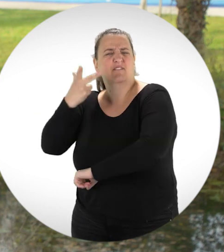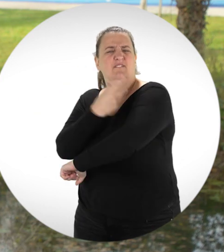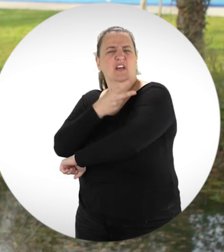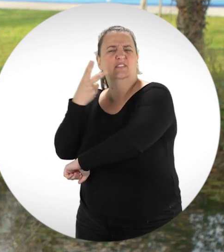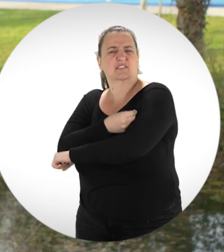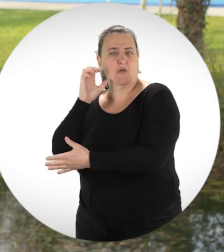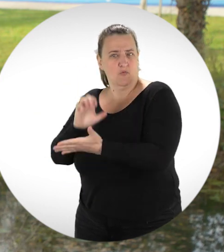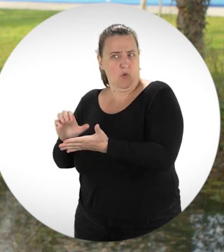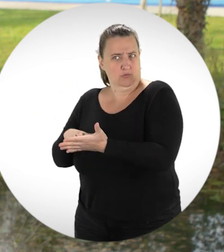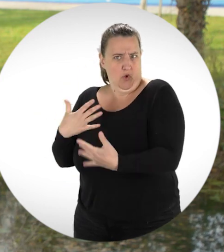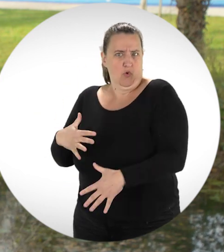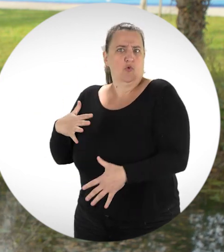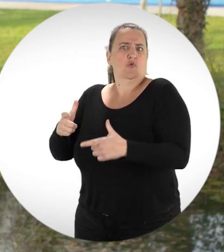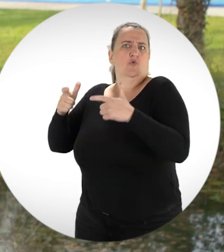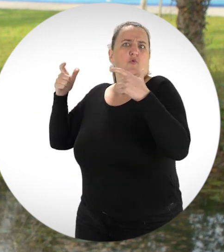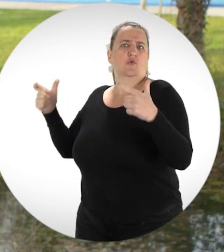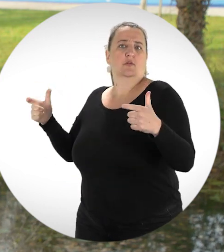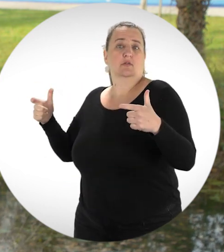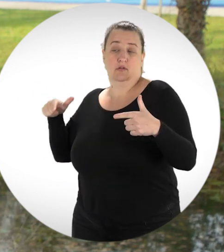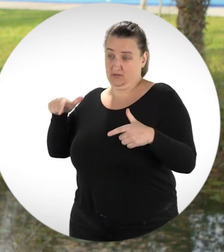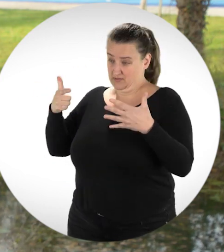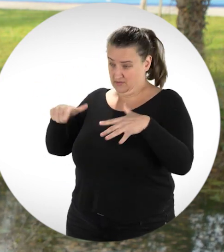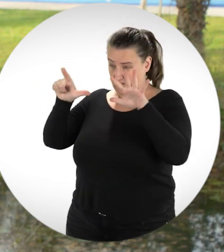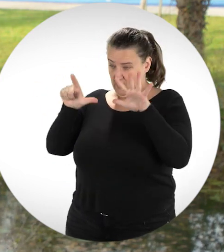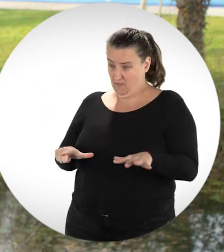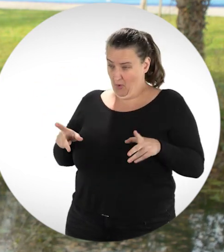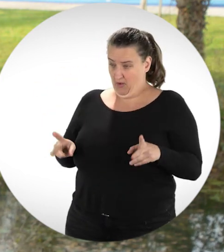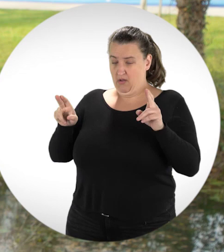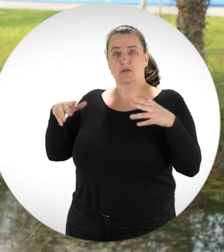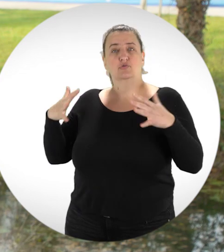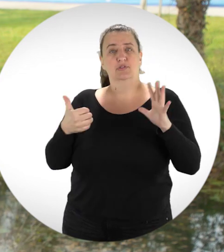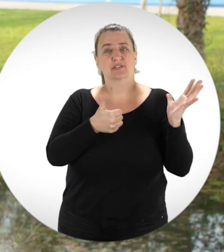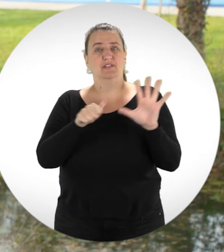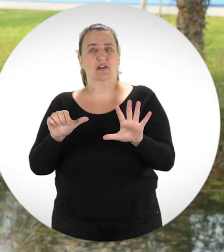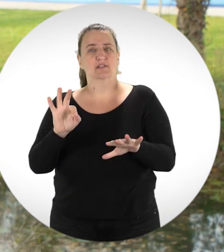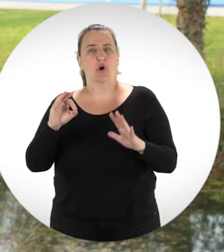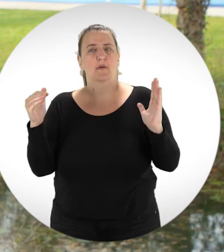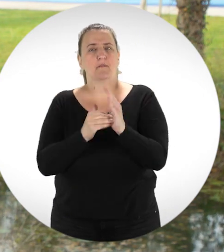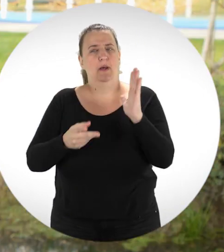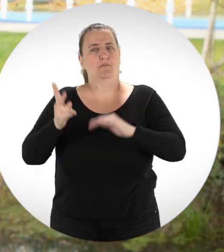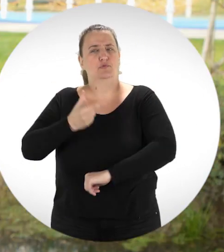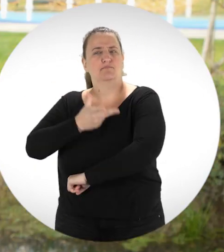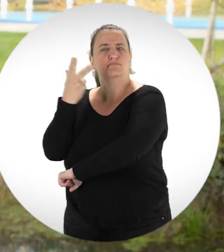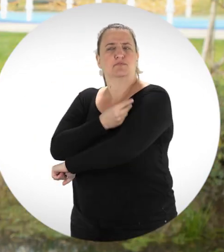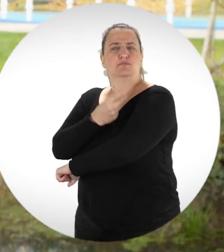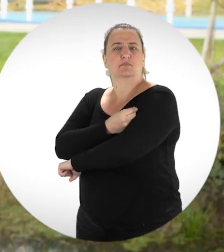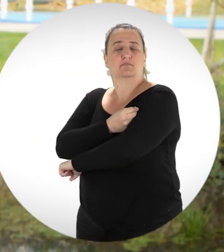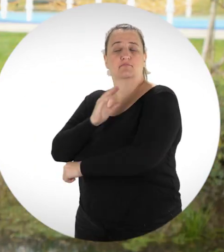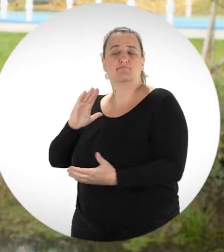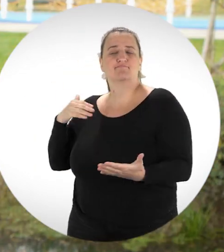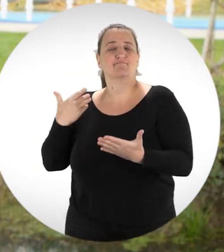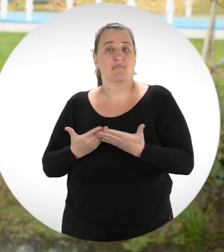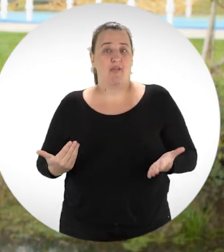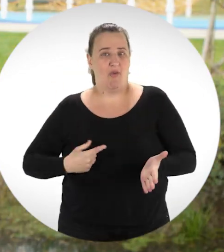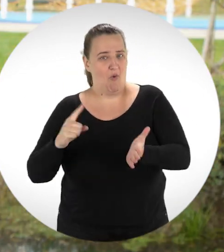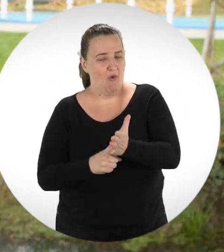650 000 injections y ont été réalisées au cours d'une période de 7 mois. Et nous avons, il y a peu de temps,